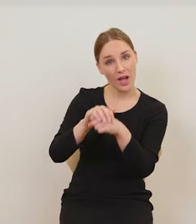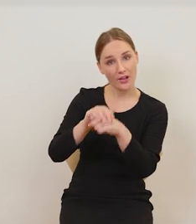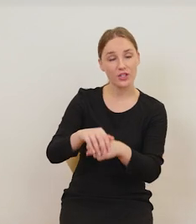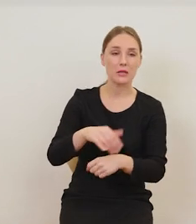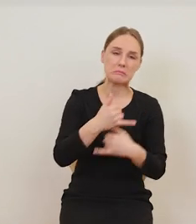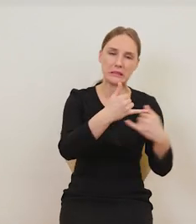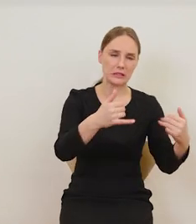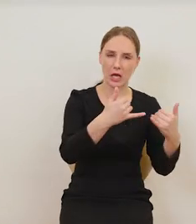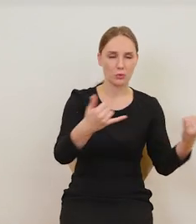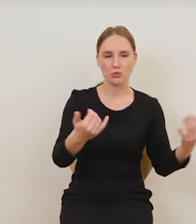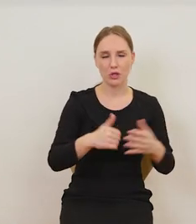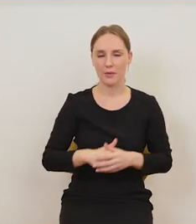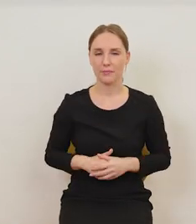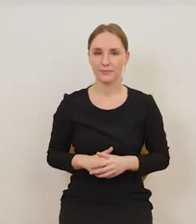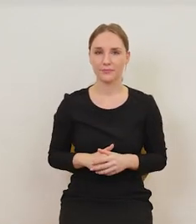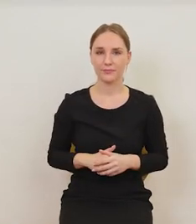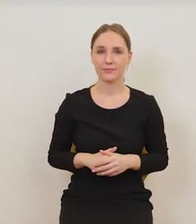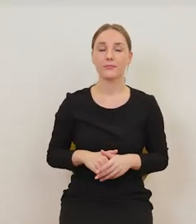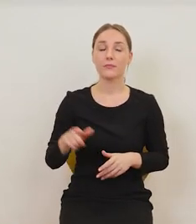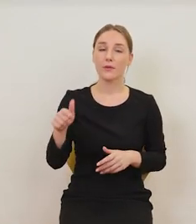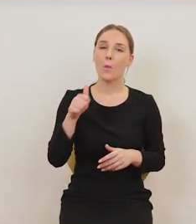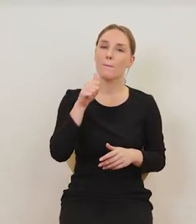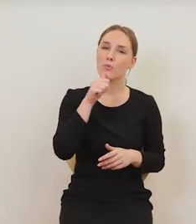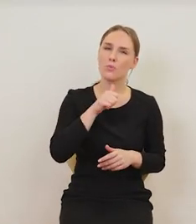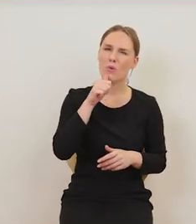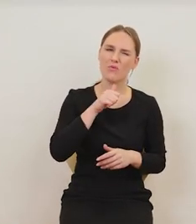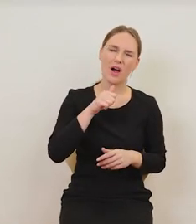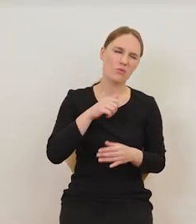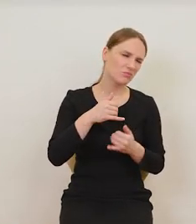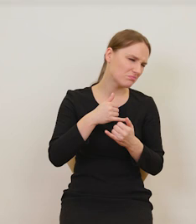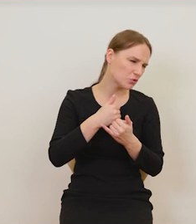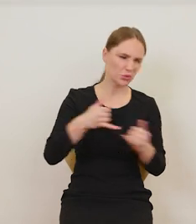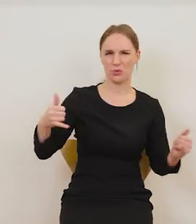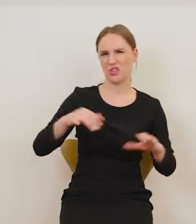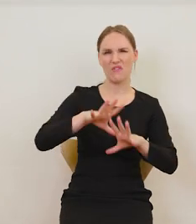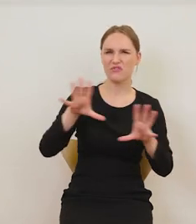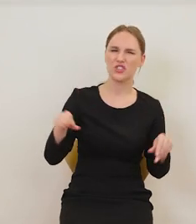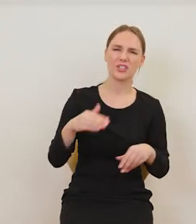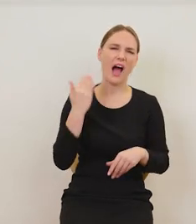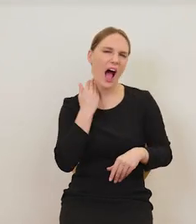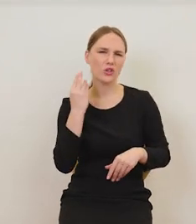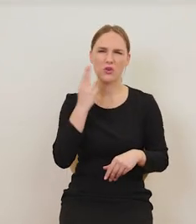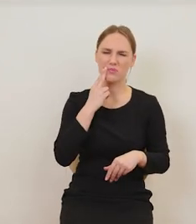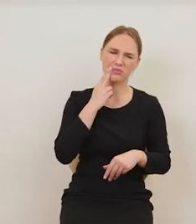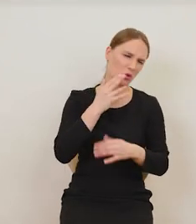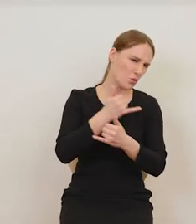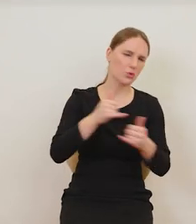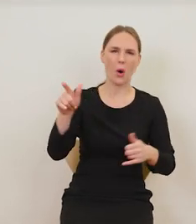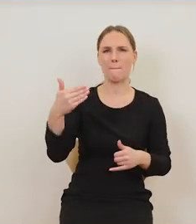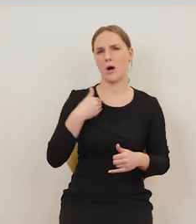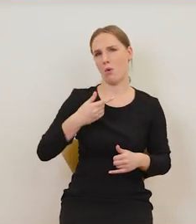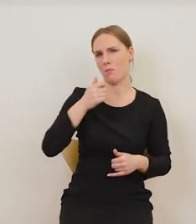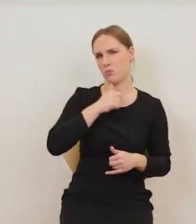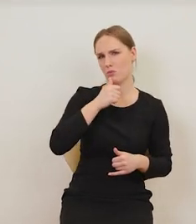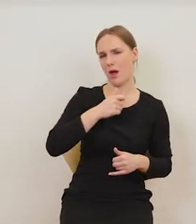jeszcze inne dla kogoś. Ale próbował właściwie wszystkich używek, które były dostępne